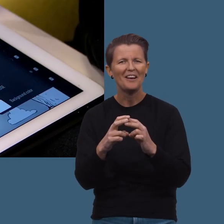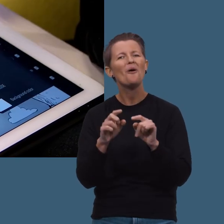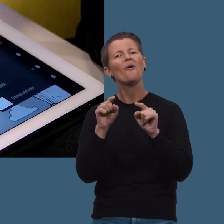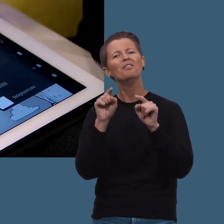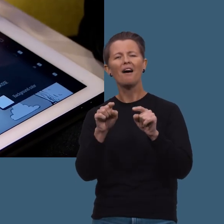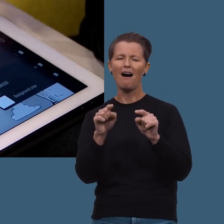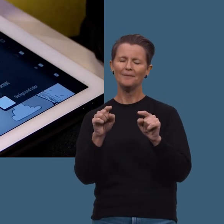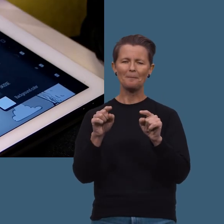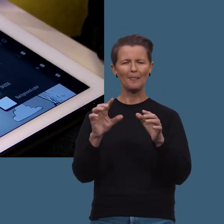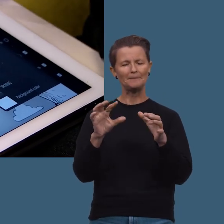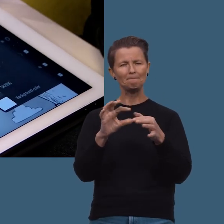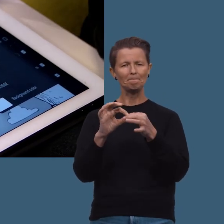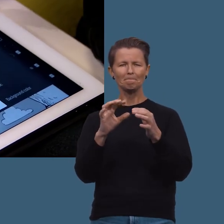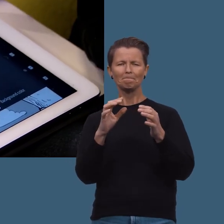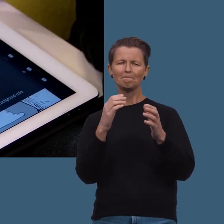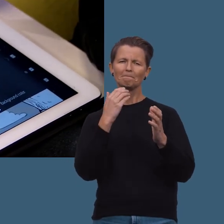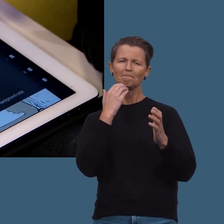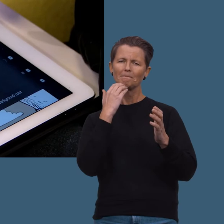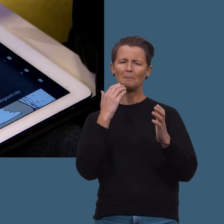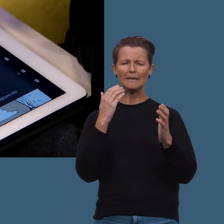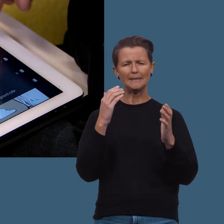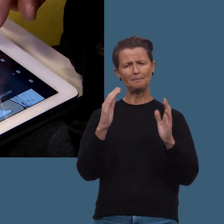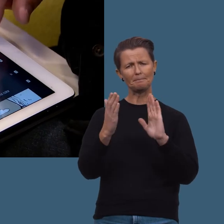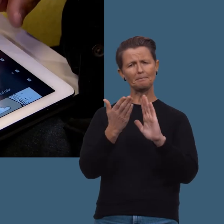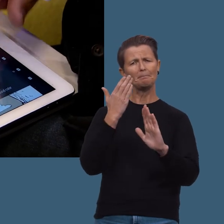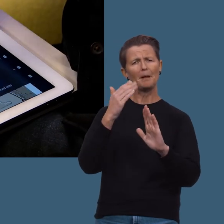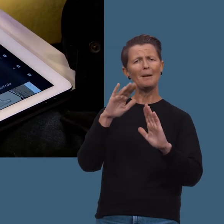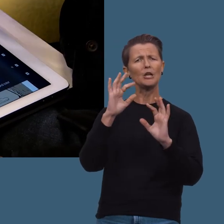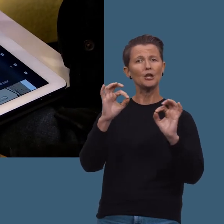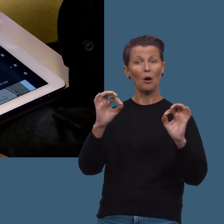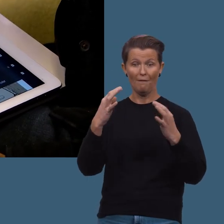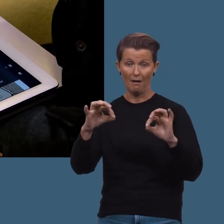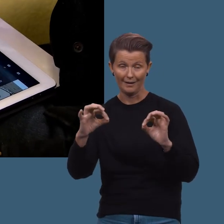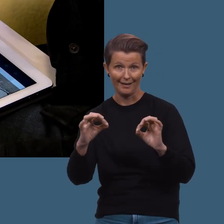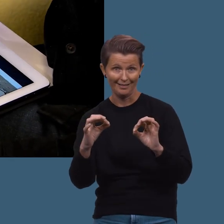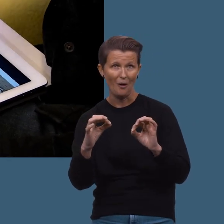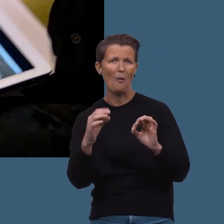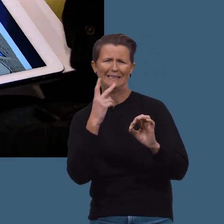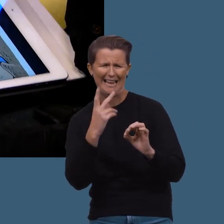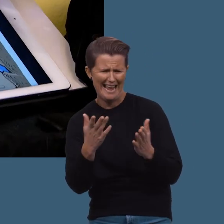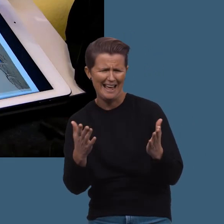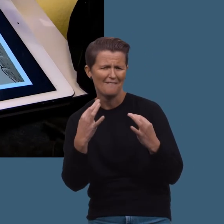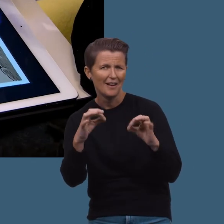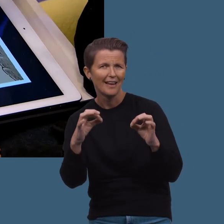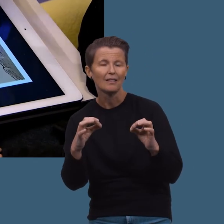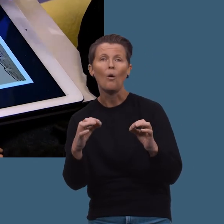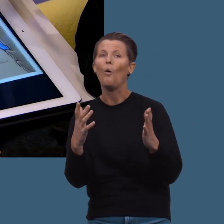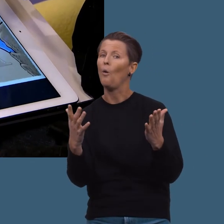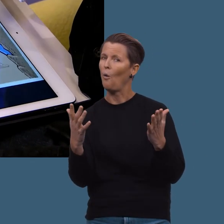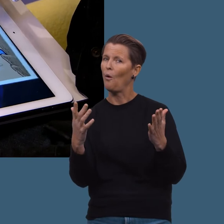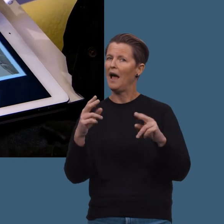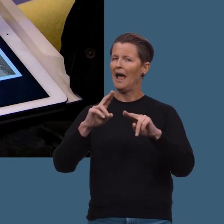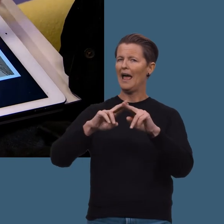det jo liksom, jeg synes jo det blir tydeligere. Der kom fargen. Ja, se der. Se der, og til og med så